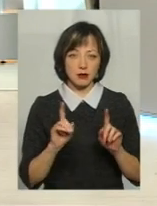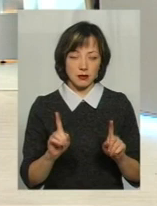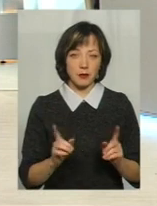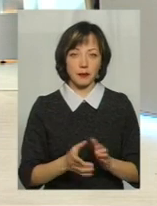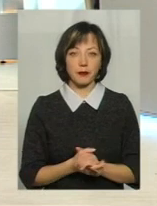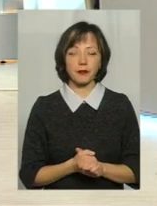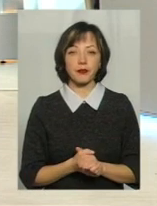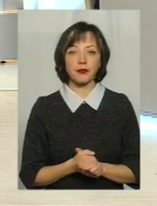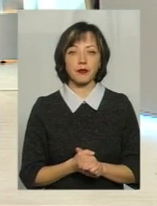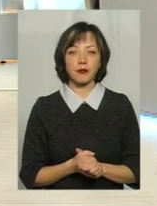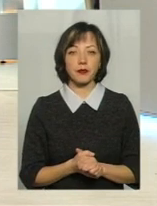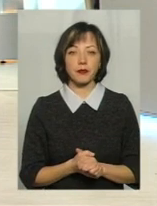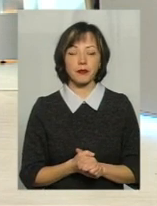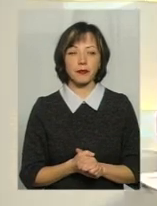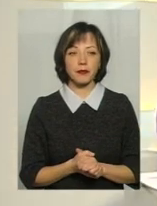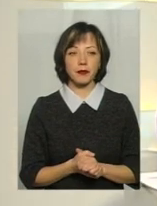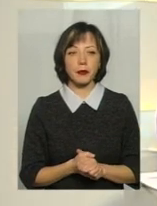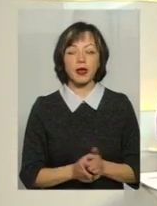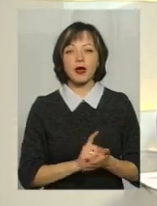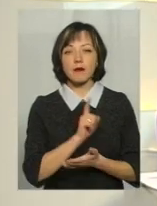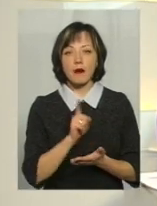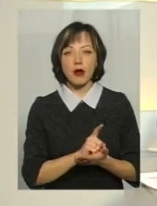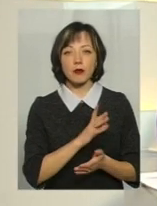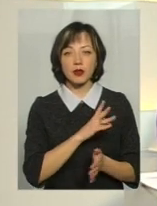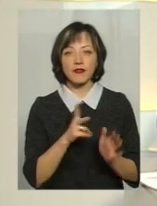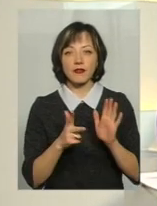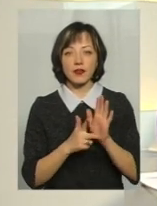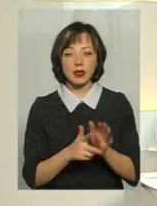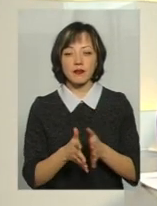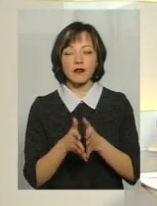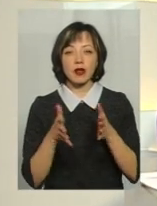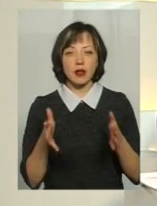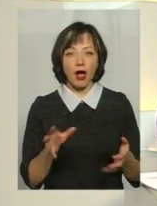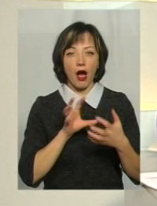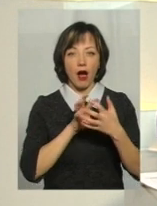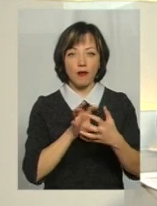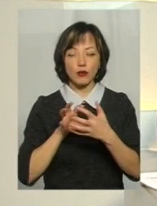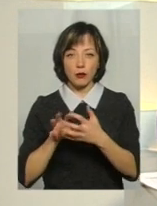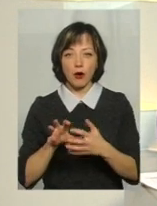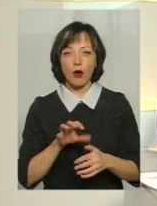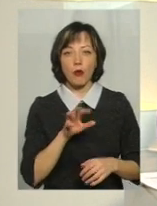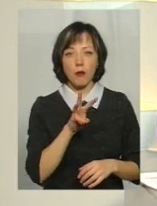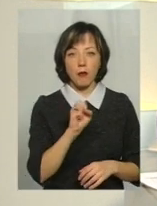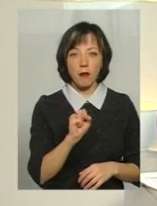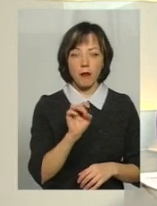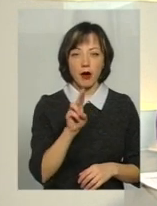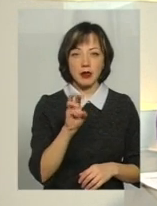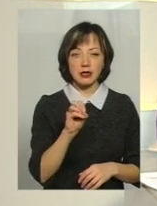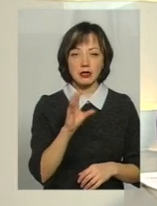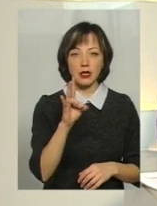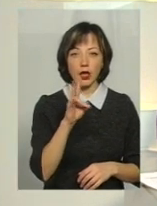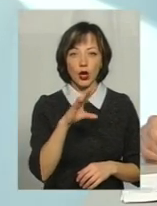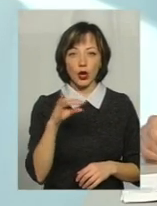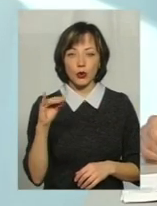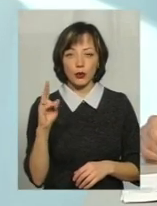говорю. Ось, і має бути там вісім великогабаритних автобусів. У ФОП Марценюка, згідно того, що